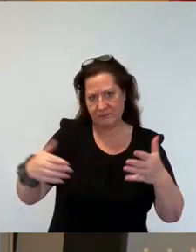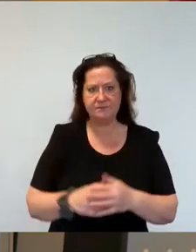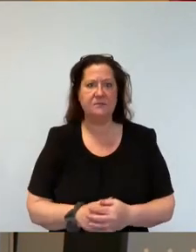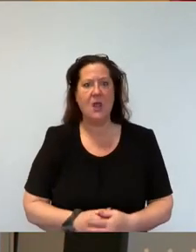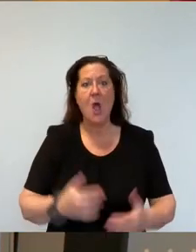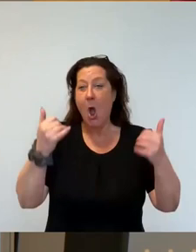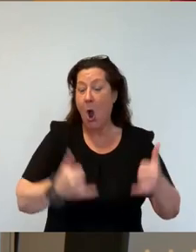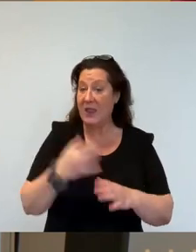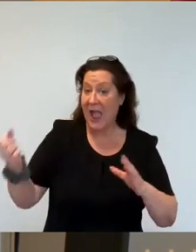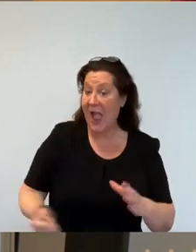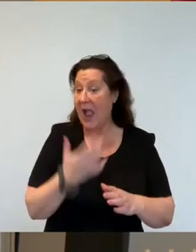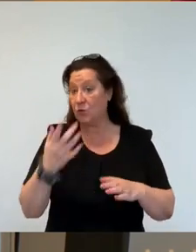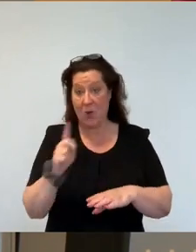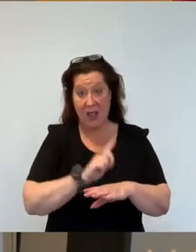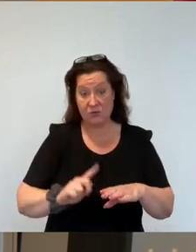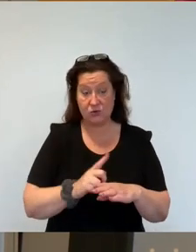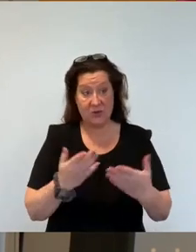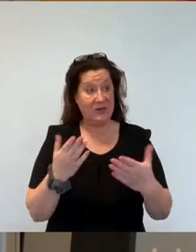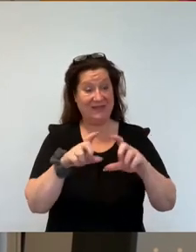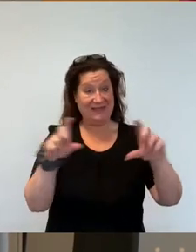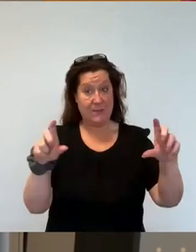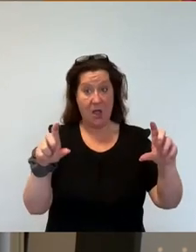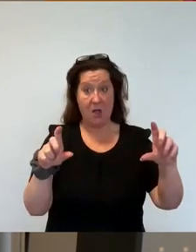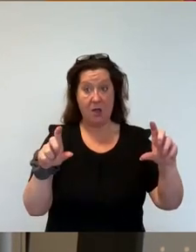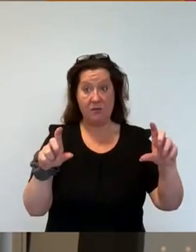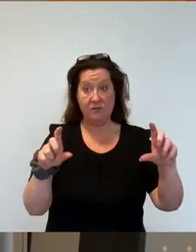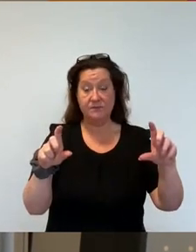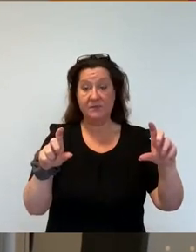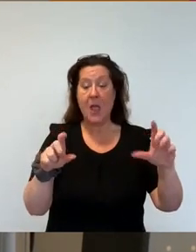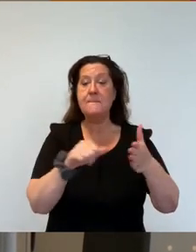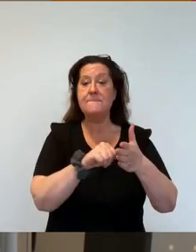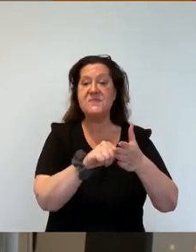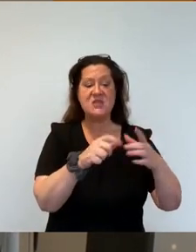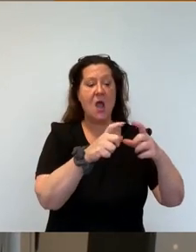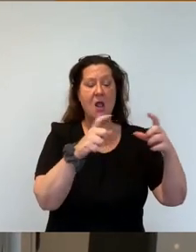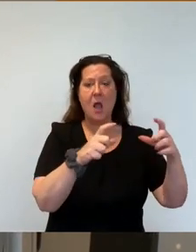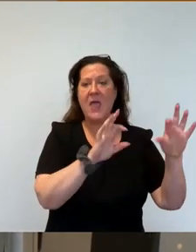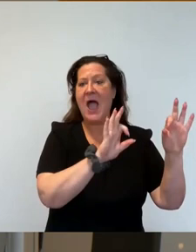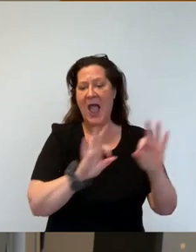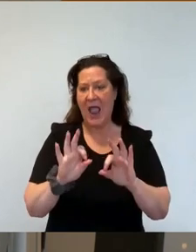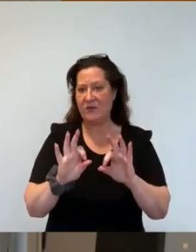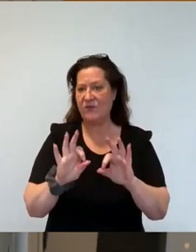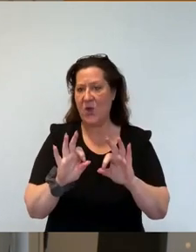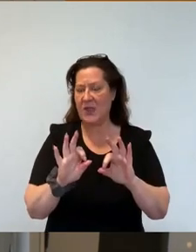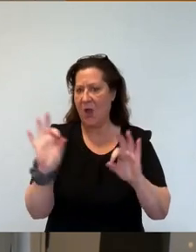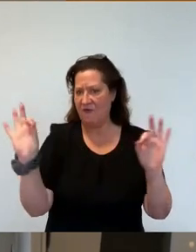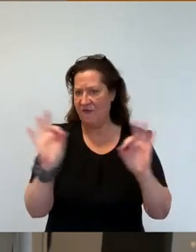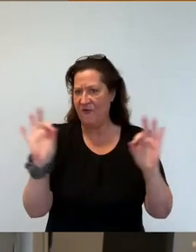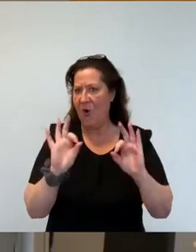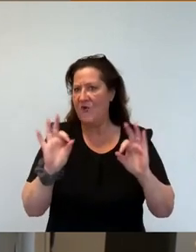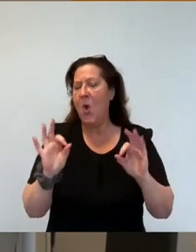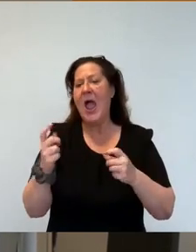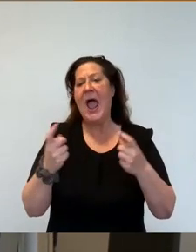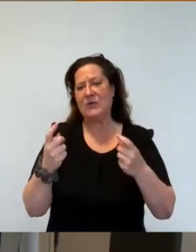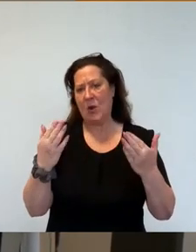Stunde befasst sich, wie wir schon gehört haben, mit dem Thema Einführung der Bezahlkarte für Asylbewerber. Ein Thema, was seit